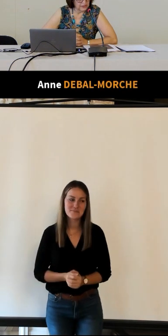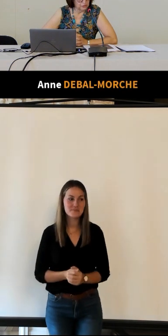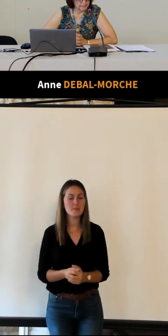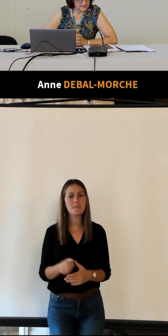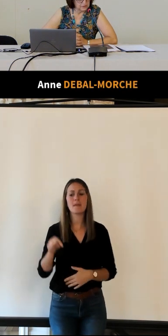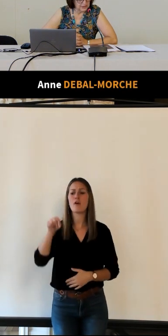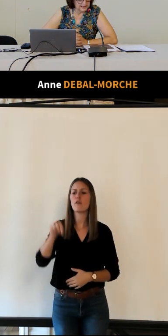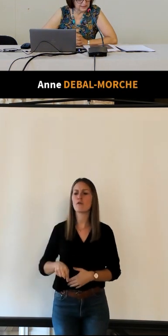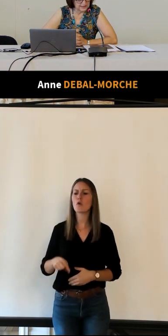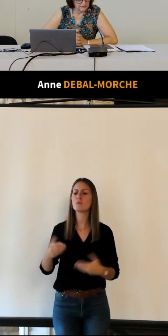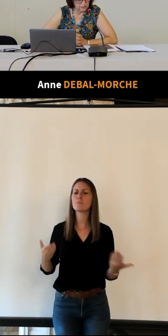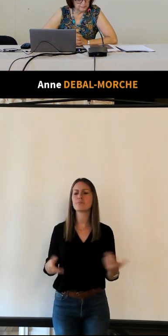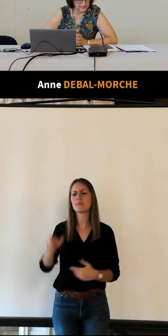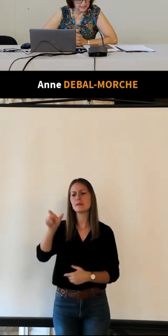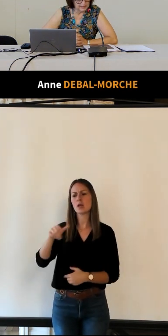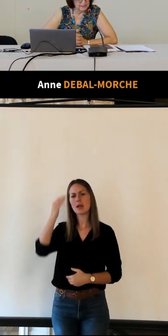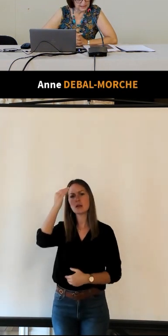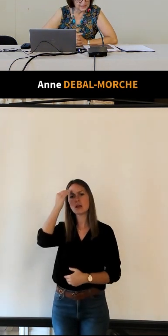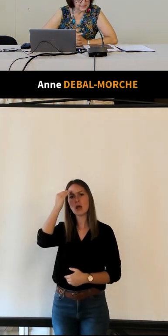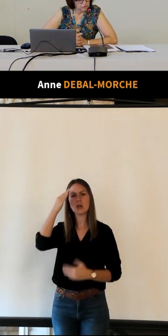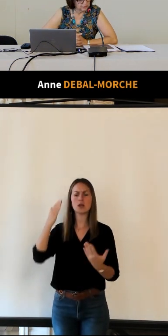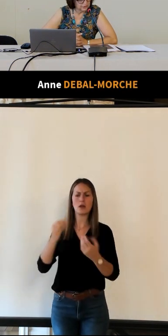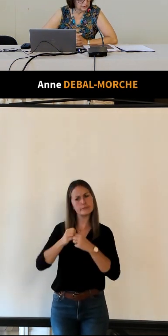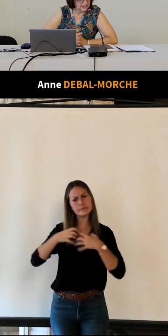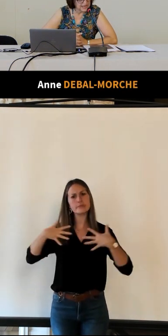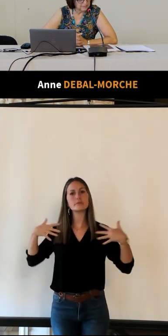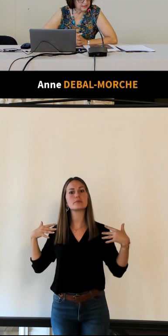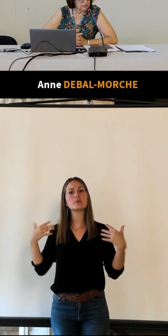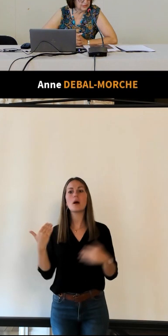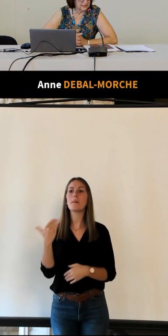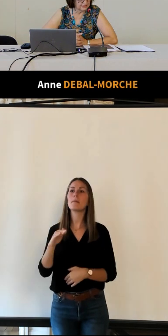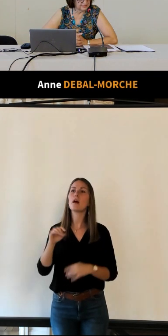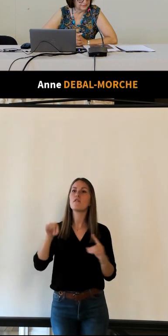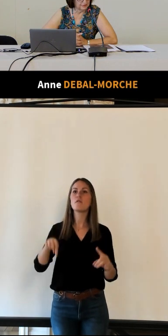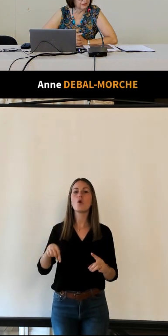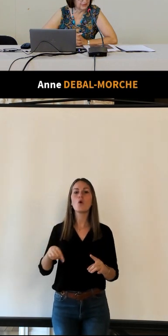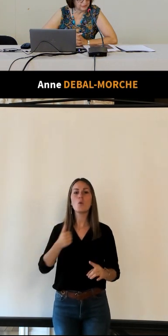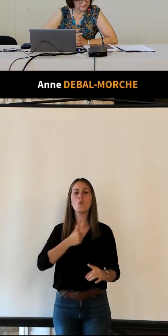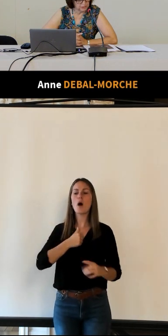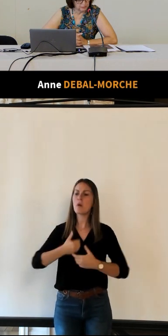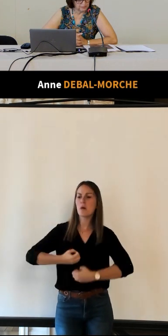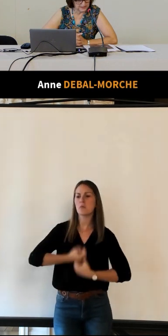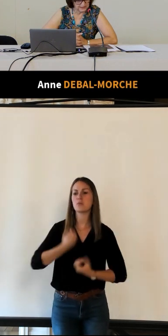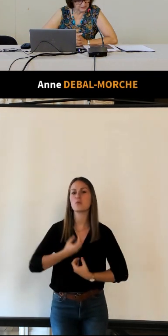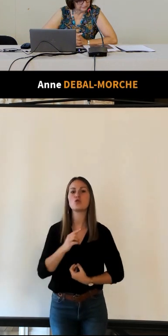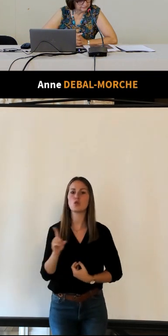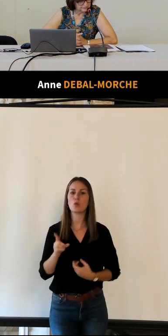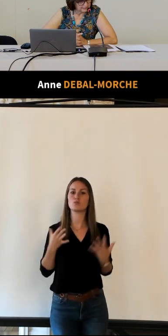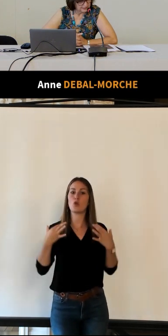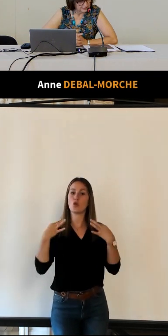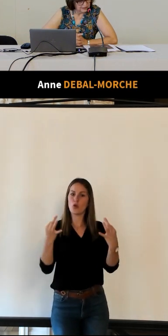avoir une personnalité développée mais restée cependant impersonnelle dans leur rapport avec le public